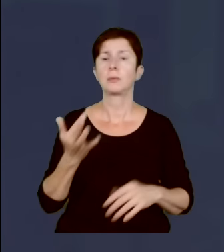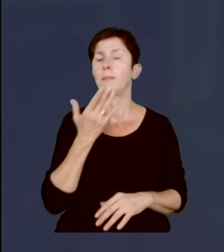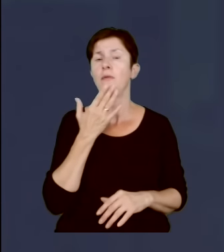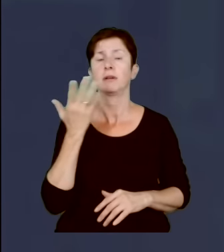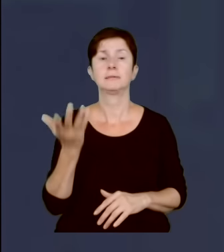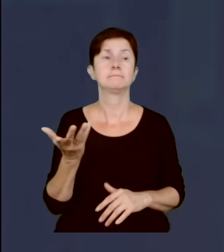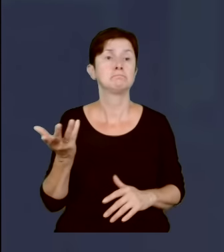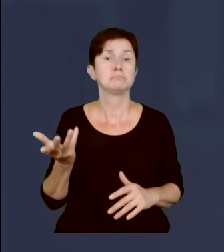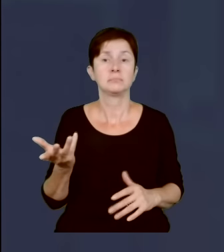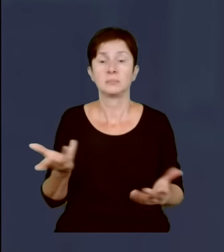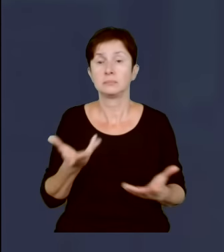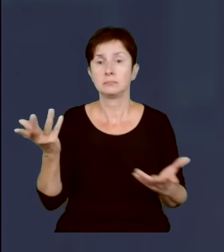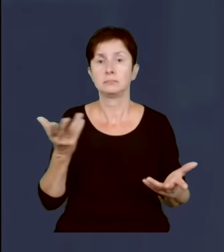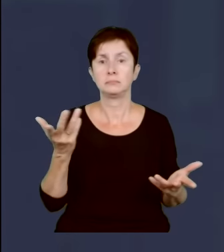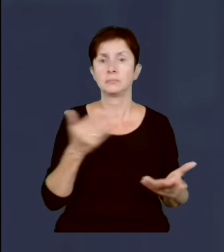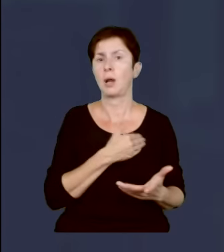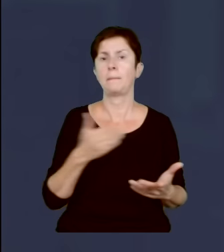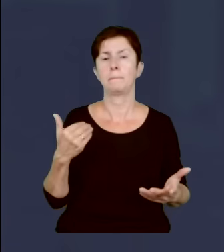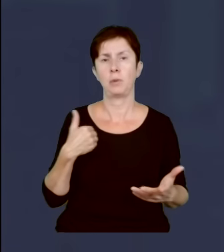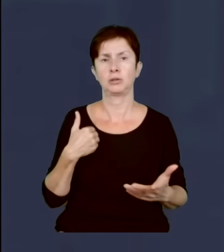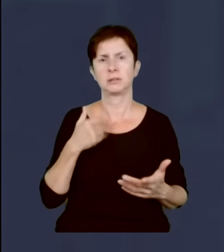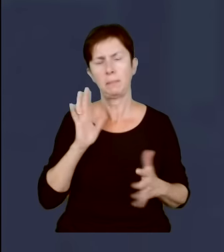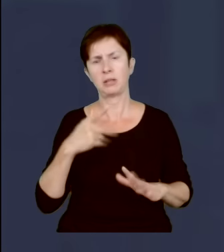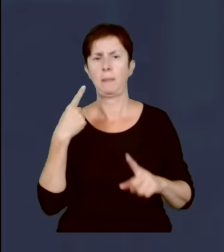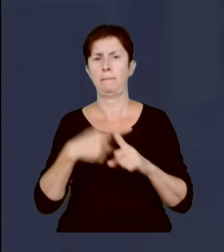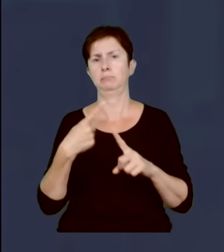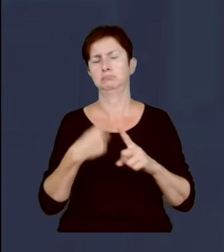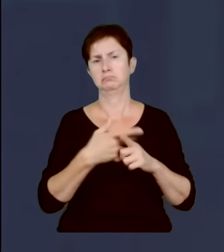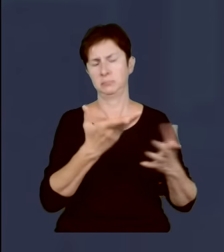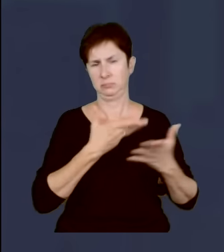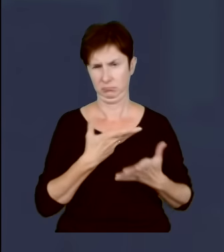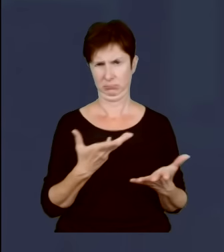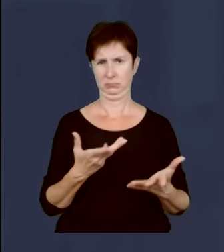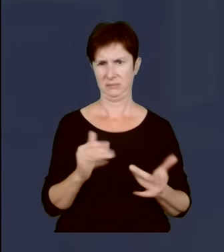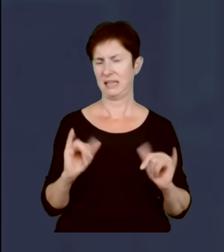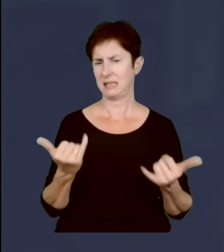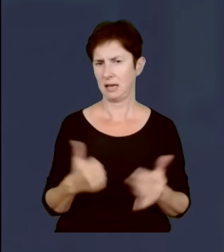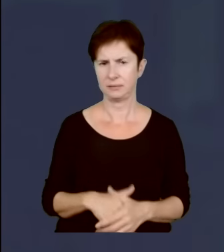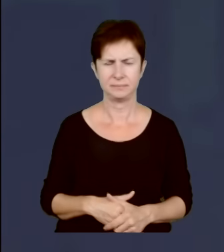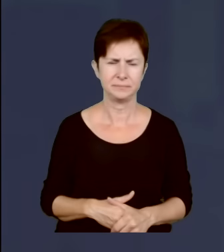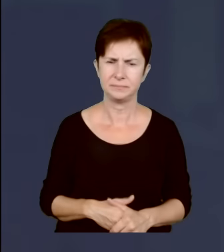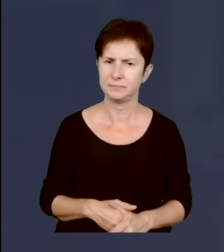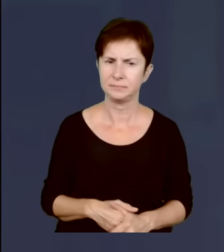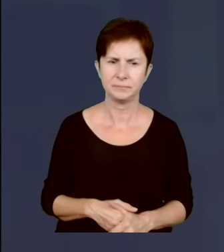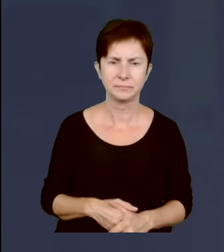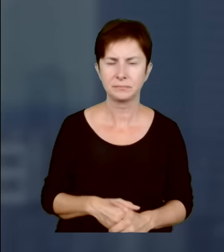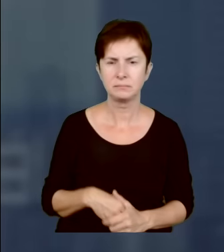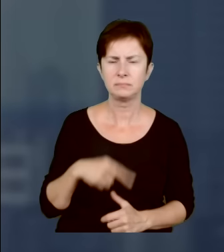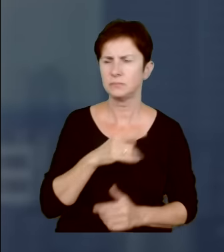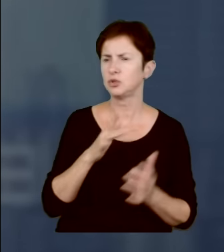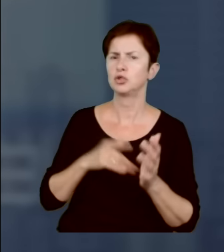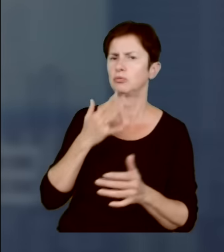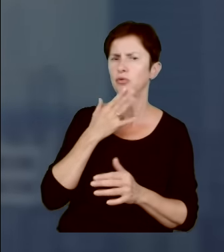Polska skorzysta na pakcie migracyjnym. Już widzimy jak korzysta Polska. Że to w ogóle nas nie będzie dotyczył, a potem, że